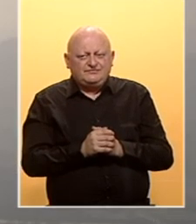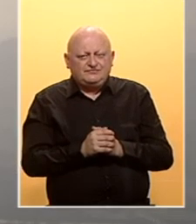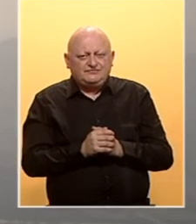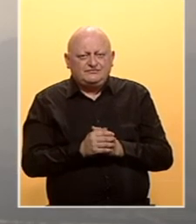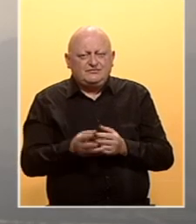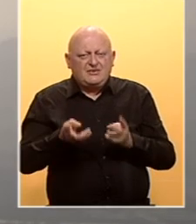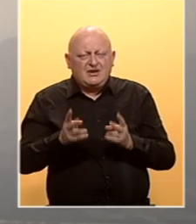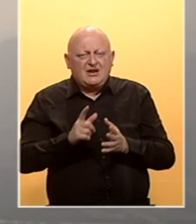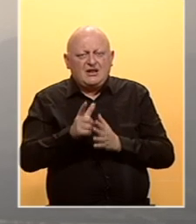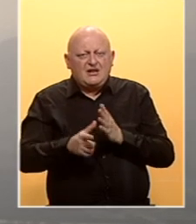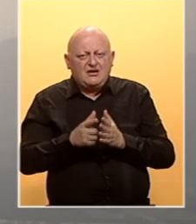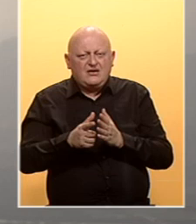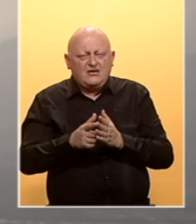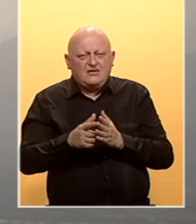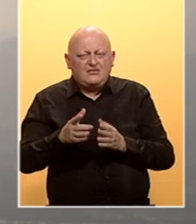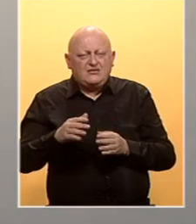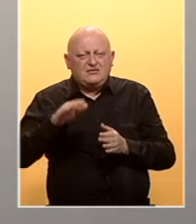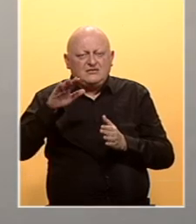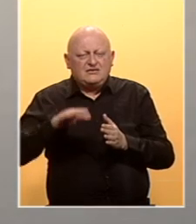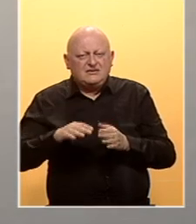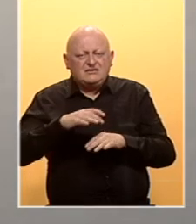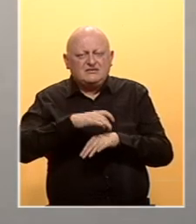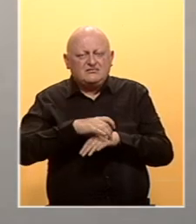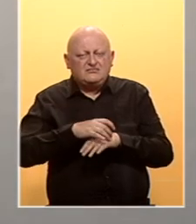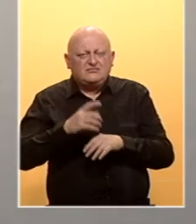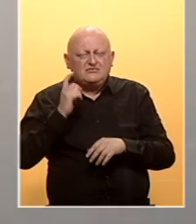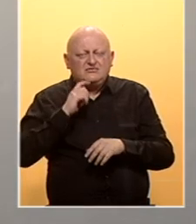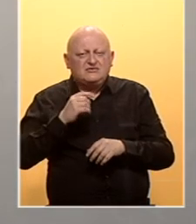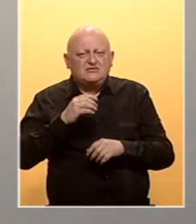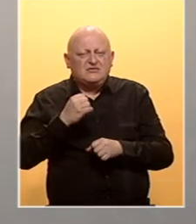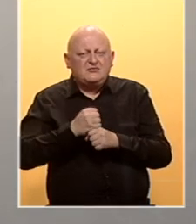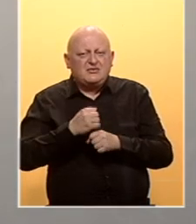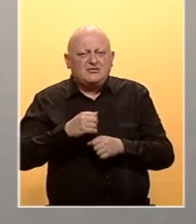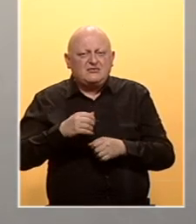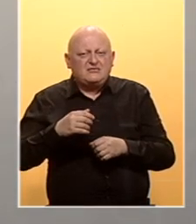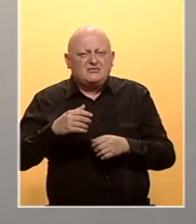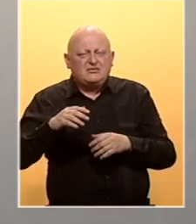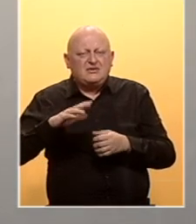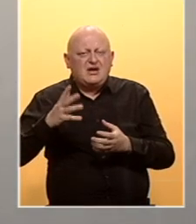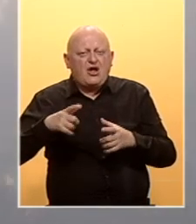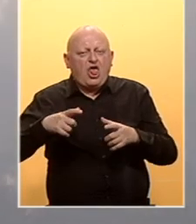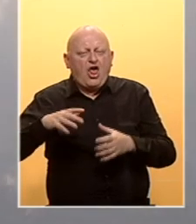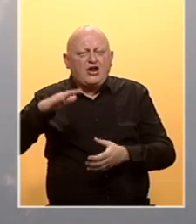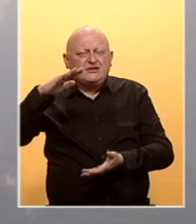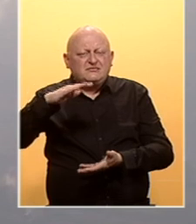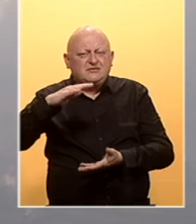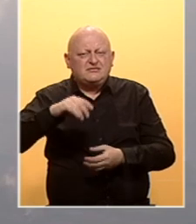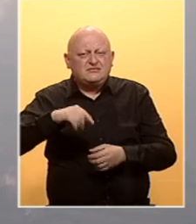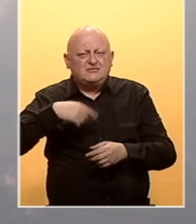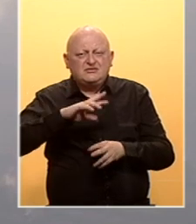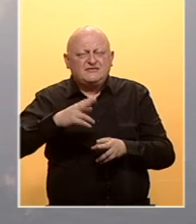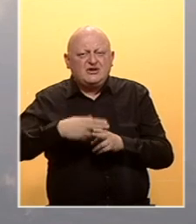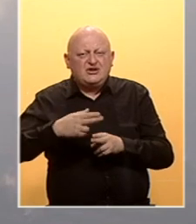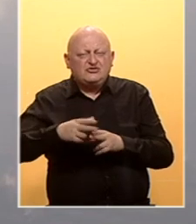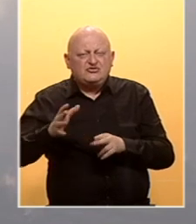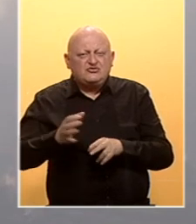Hladnije vrijeme je nizak atmosvjetski pritisak u Zenici po pravilu izazivaju efekat preti slonca, u kojem se sve nečistoće koje